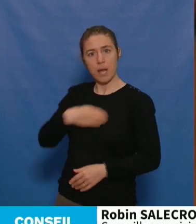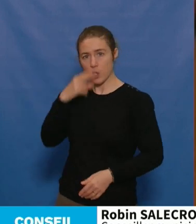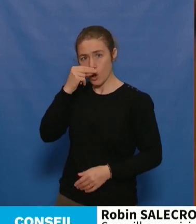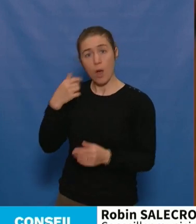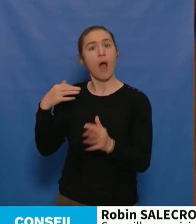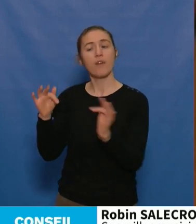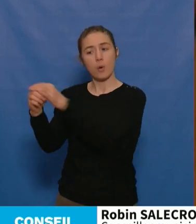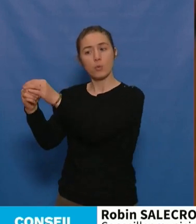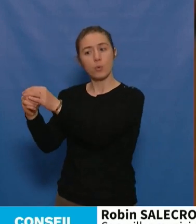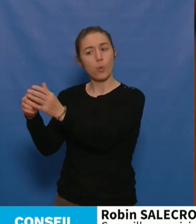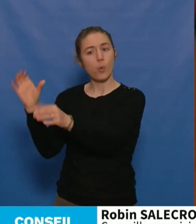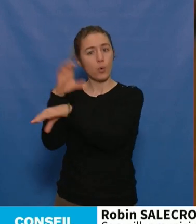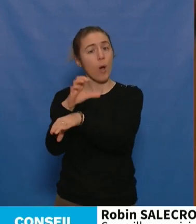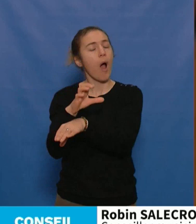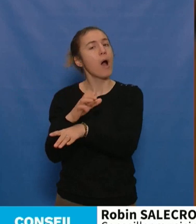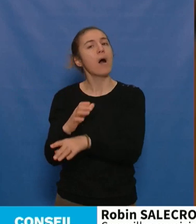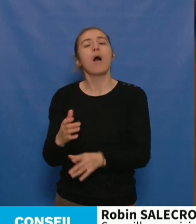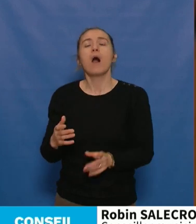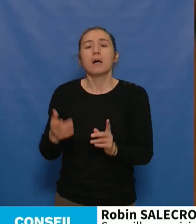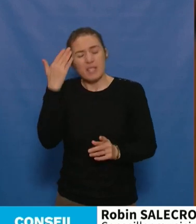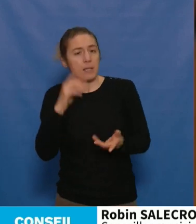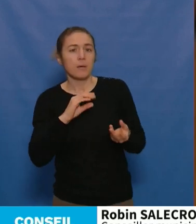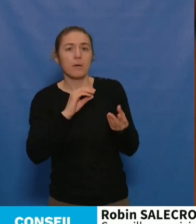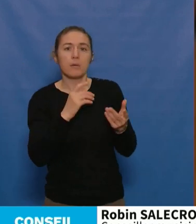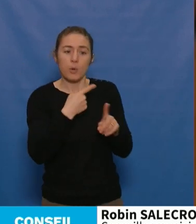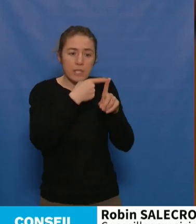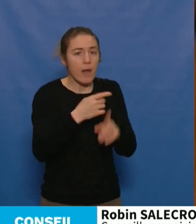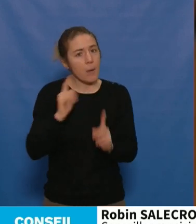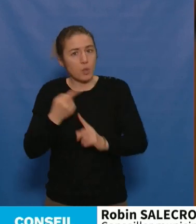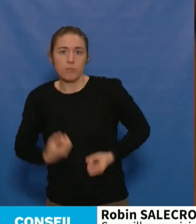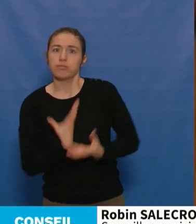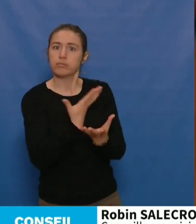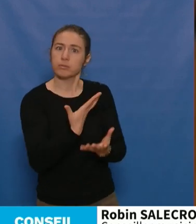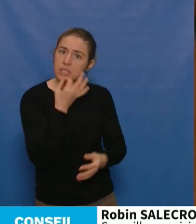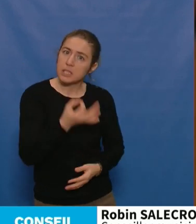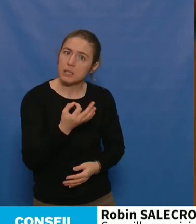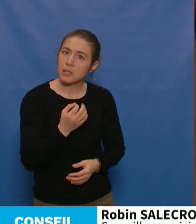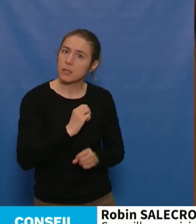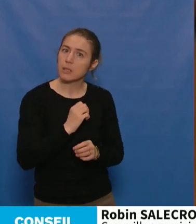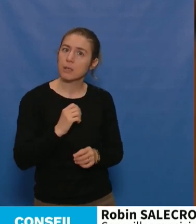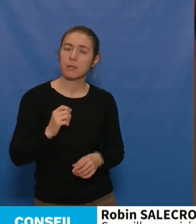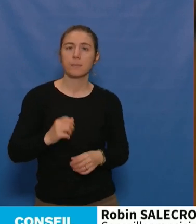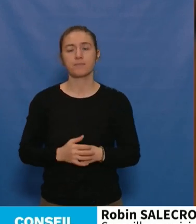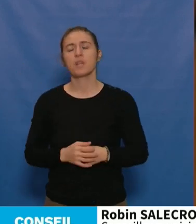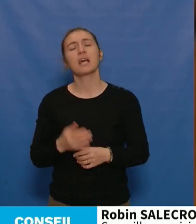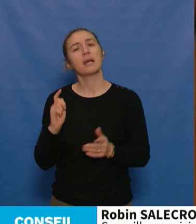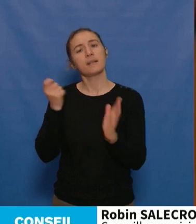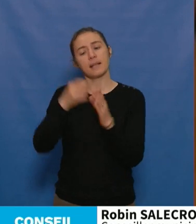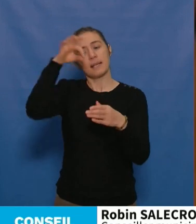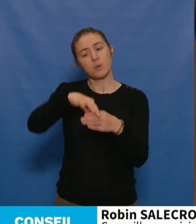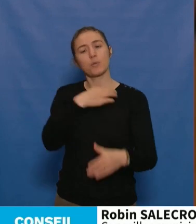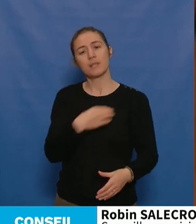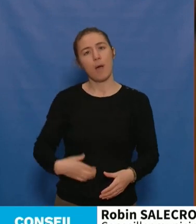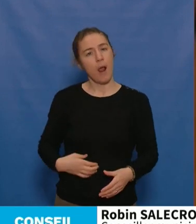qu'il faut savoir dire quand les choses vont dans le bon sens. Et puis, j'ai bien conscience que les municipales se rapprochent. Vous y pensez